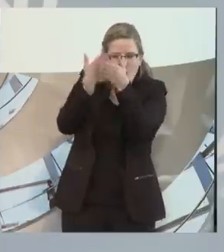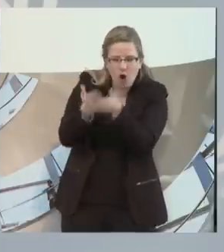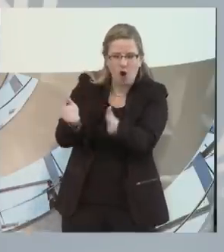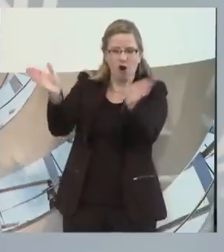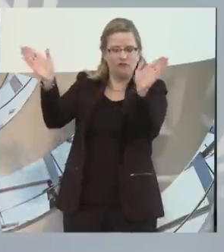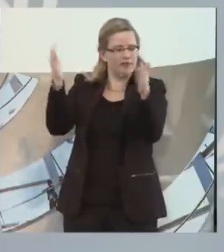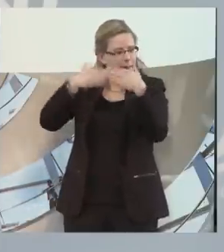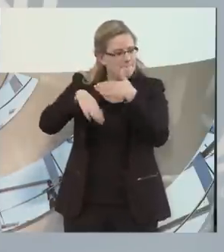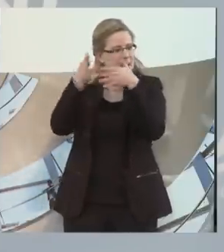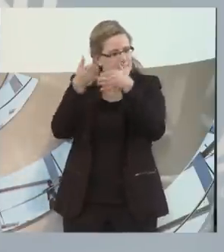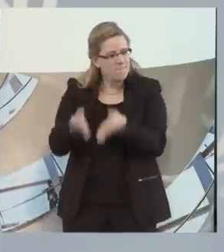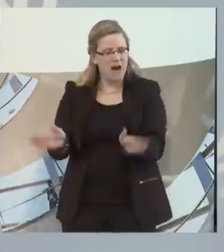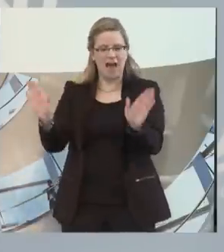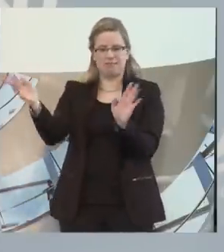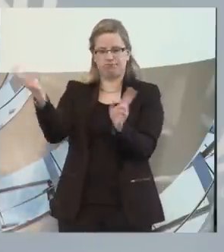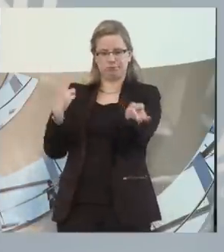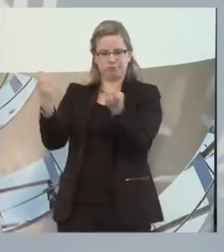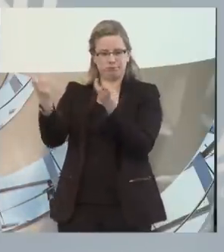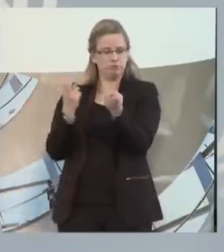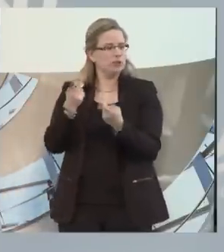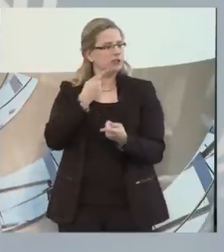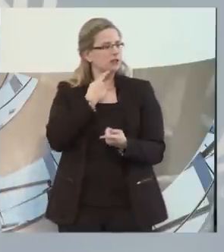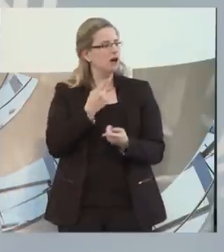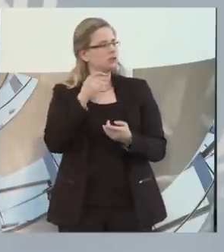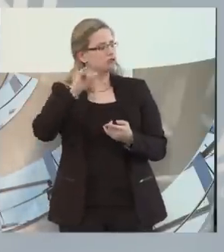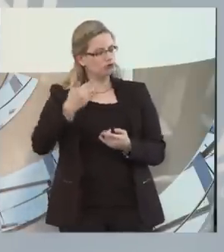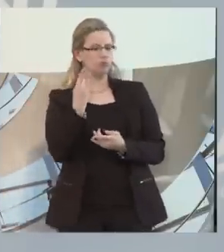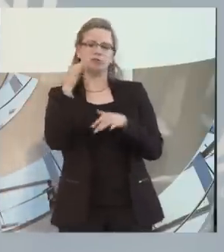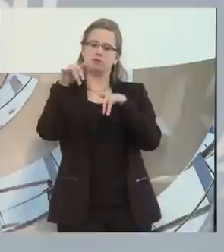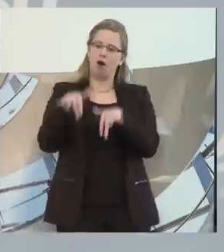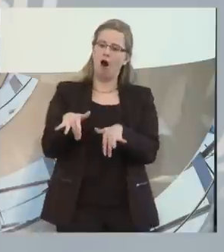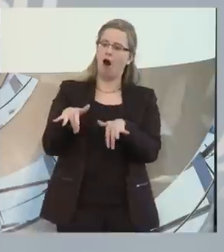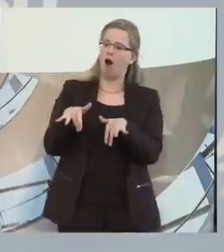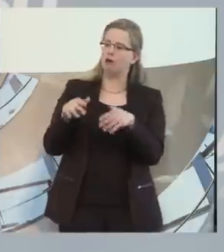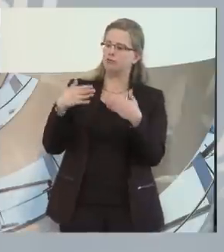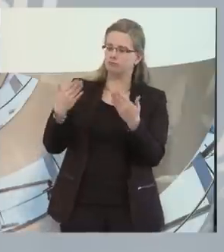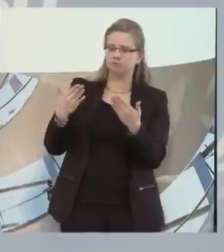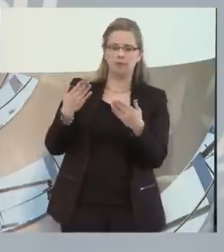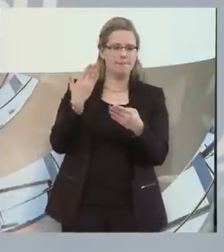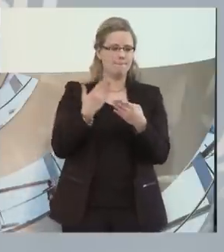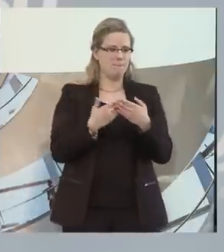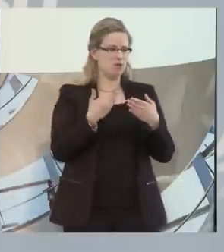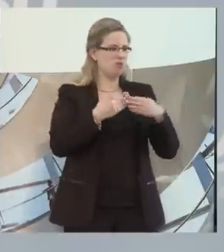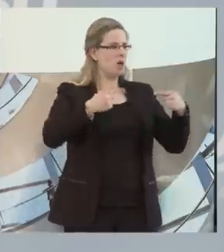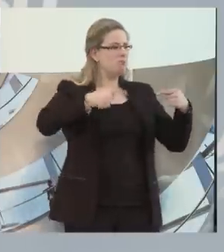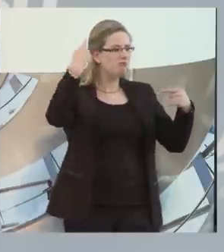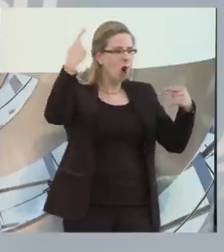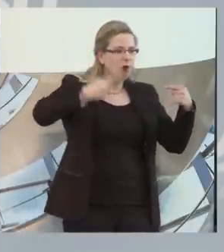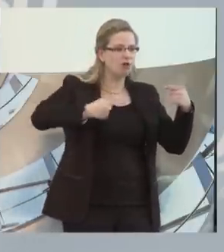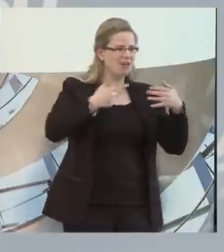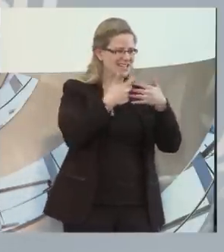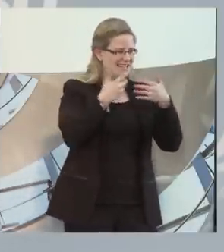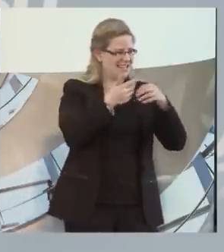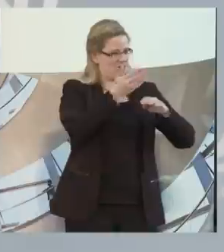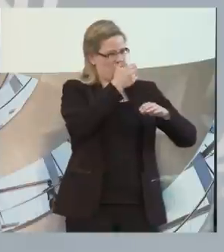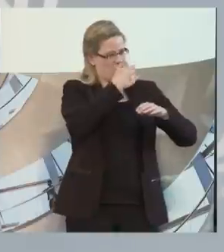sagen, wir tun mehr für andere? Wir haben Jobs, die wir zu vergeben haben, wenn es nach dem Krieg Fördner und ähnliche Positionen waren und